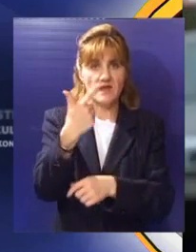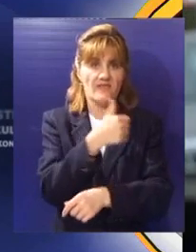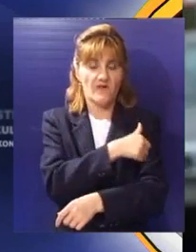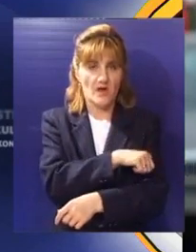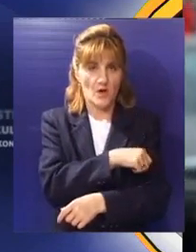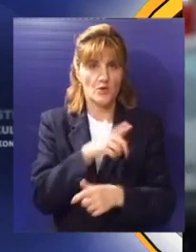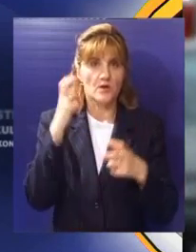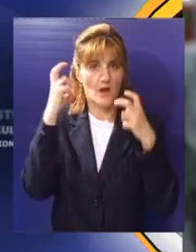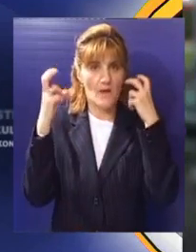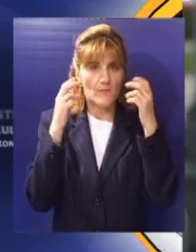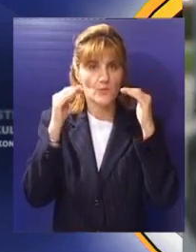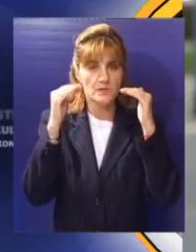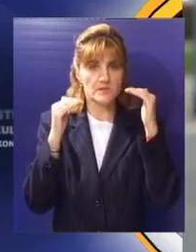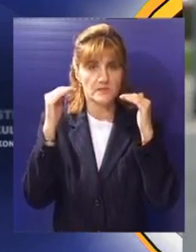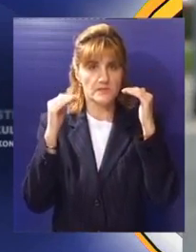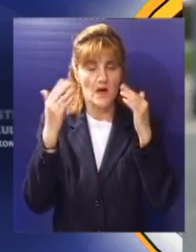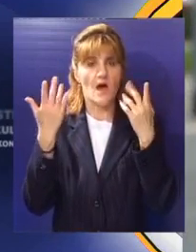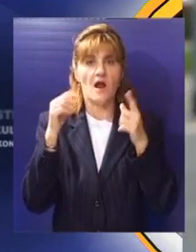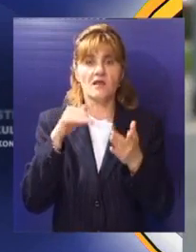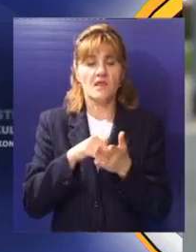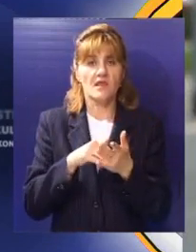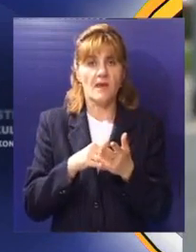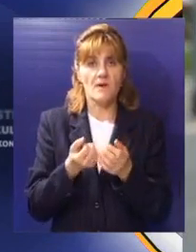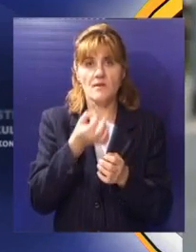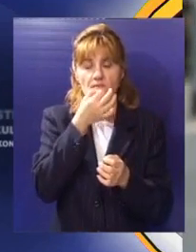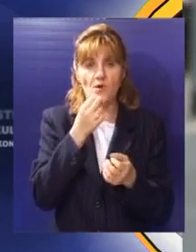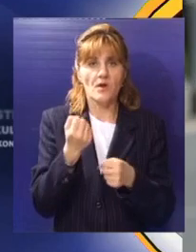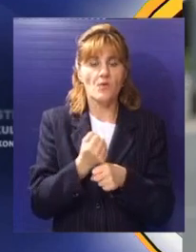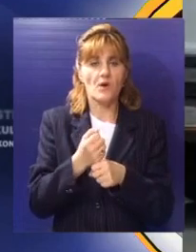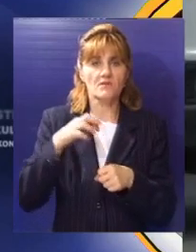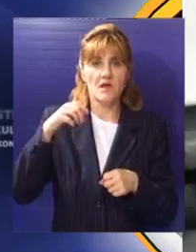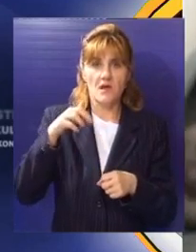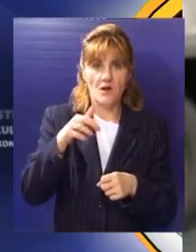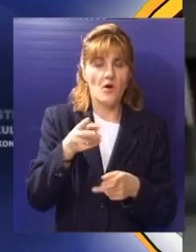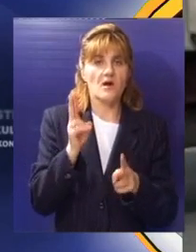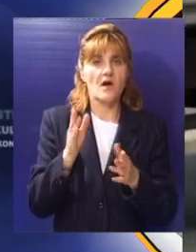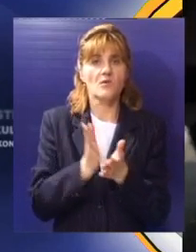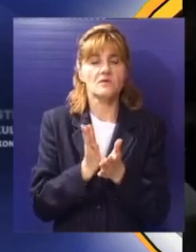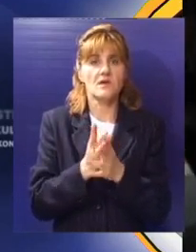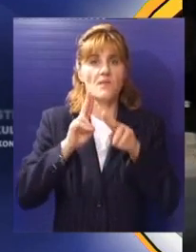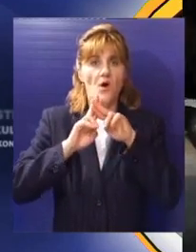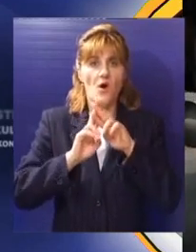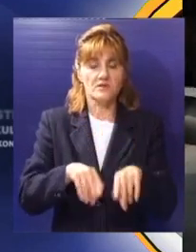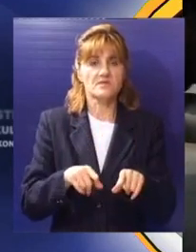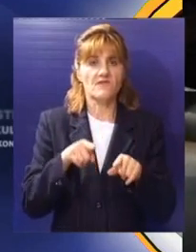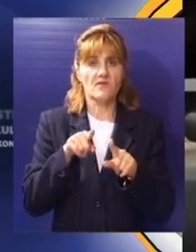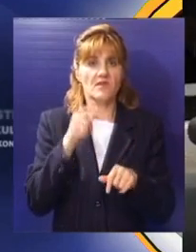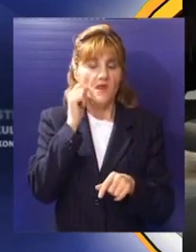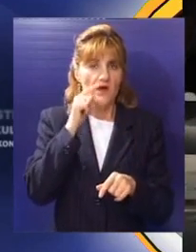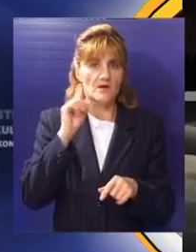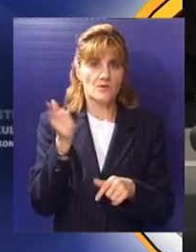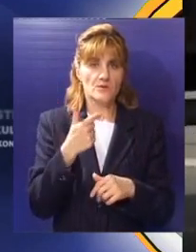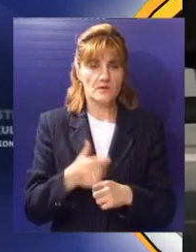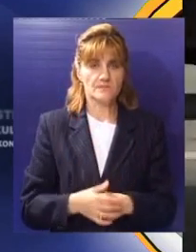nivo komunalne buke u gradu stagnira, ali je neophodno preduzeti određene korake kako bi se sanirale posledice koje buka ostavlja na stanovništvo.